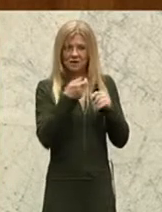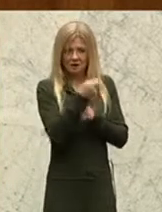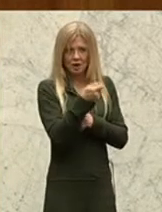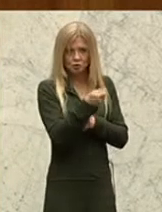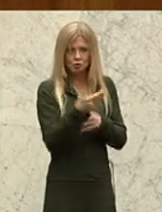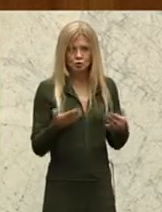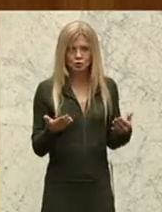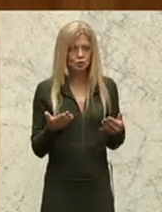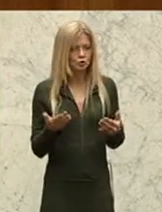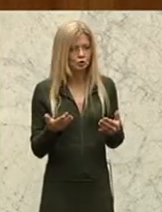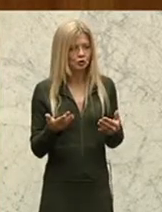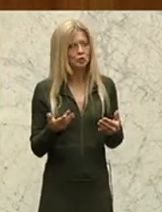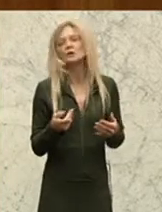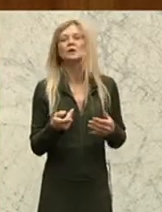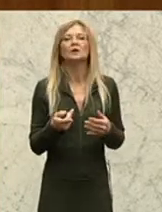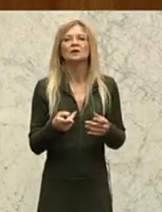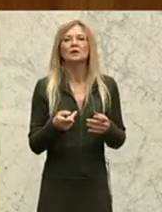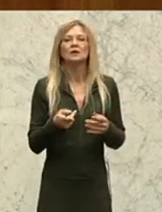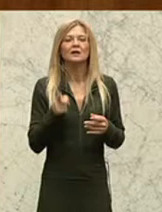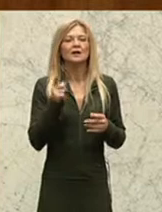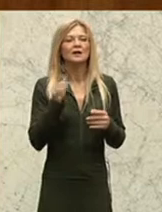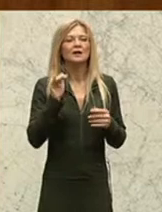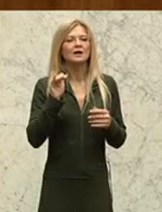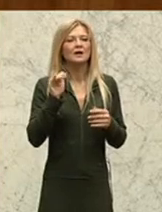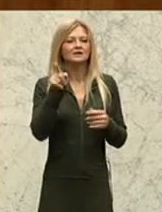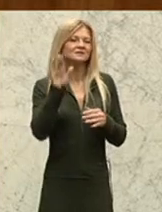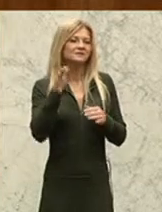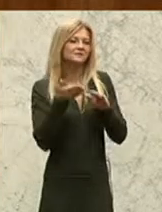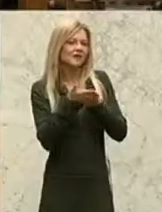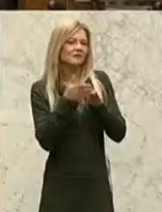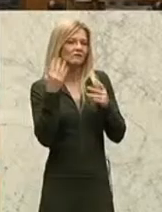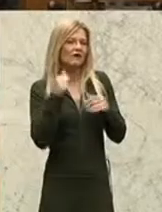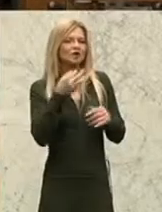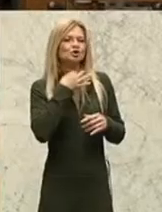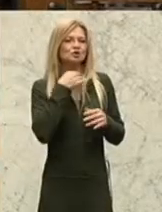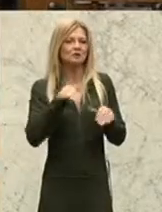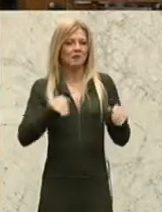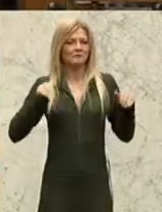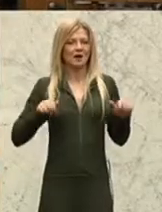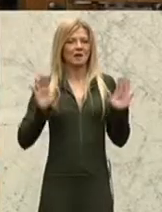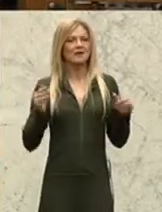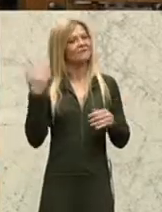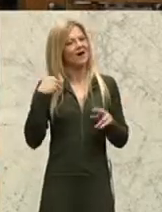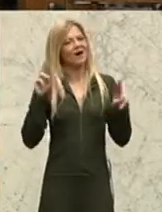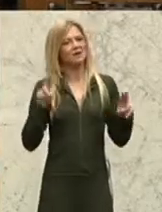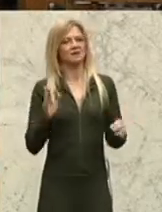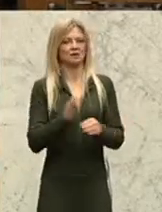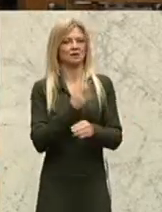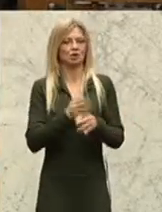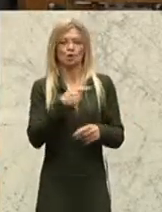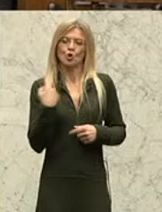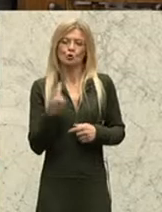Vertretung der Stimme enthalten hätte. Meiner Meinung nach richtig, diese Entscheidung, ist auch unsere